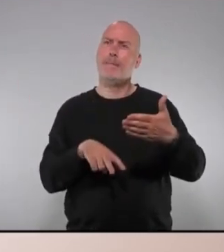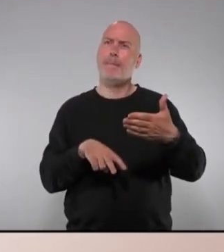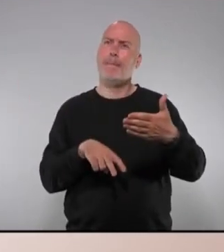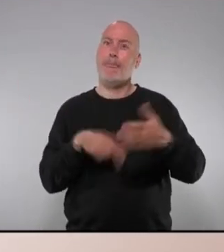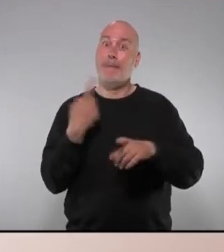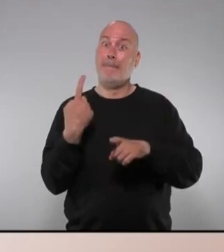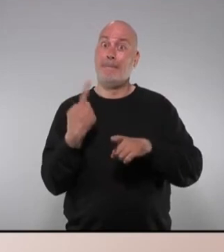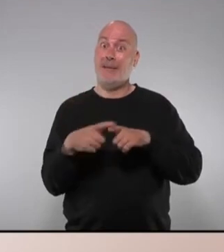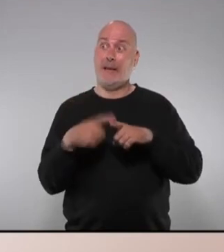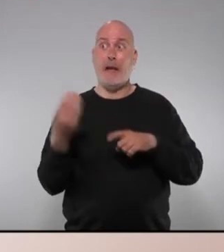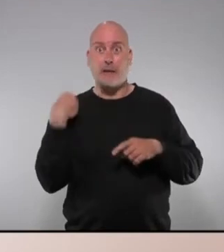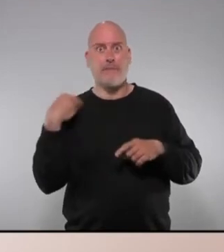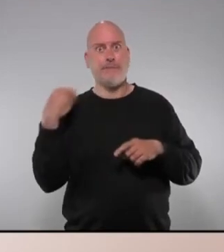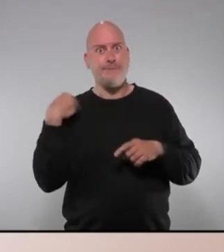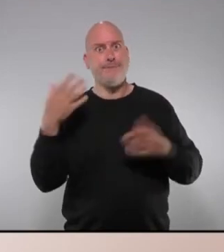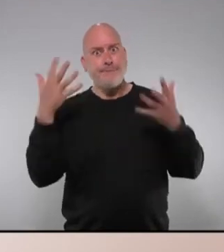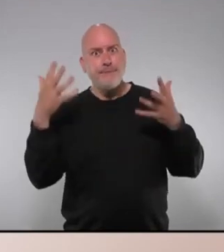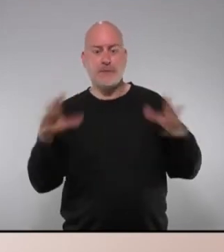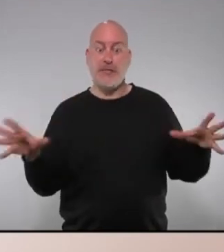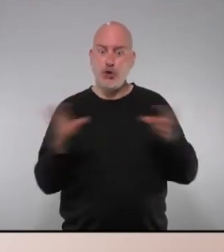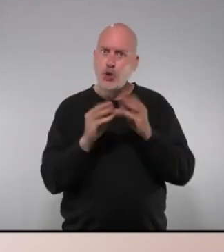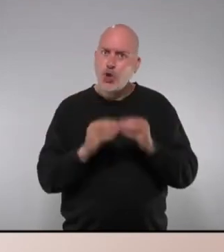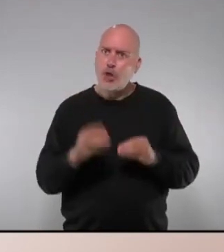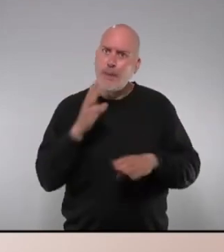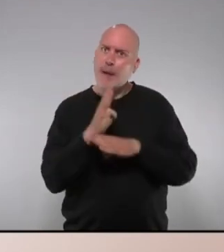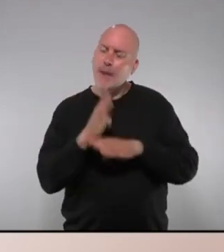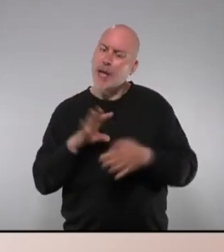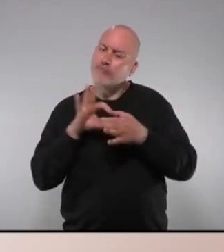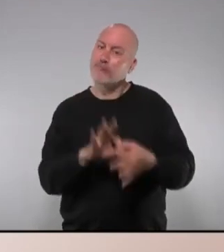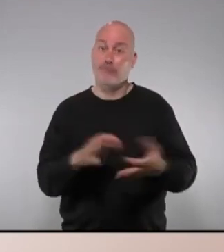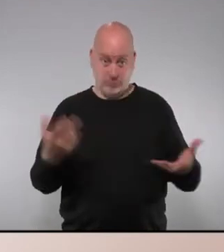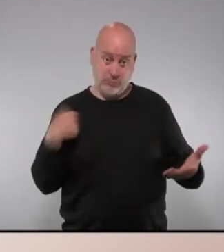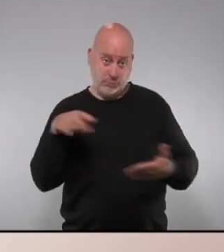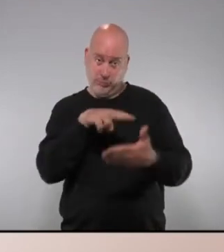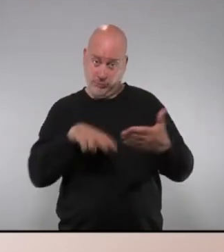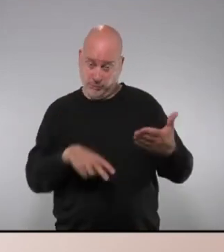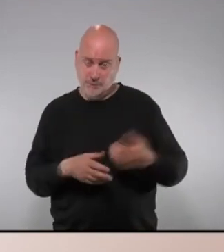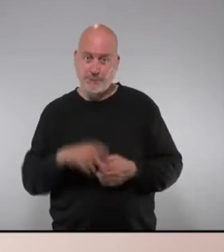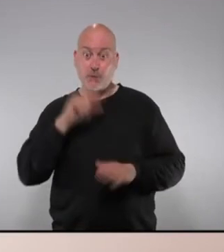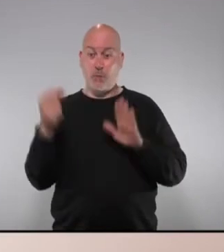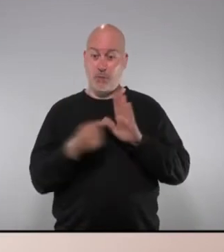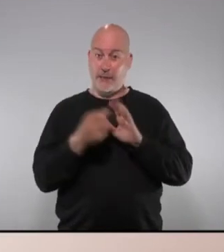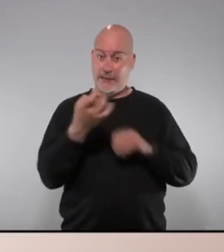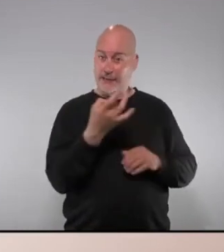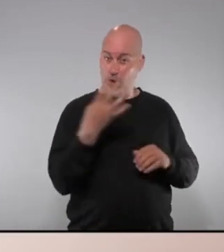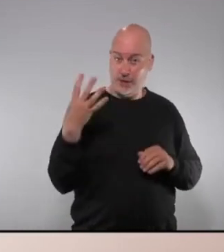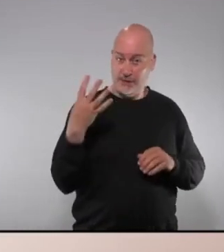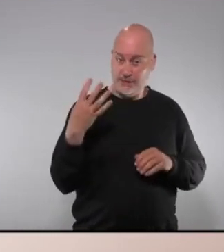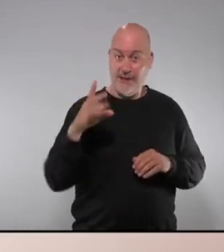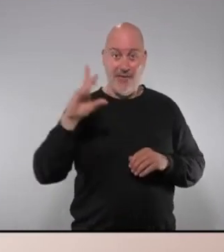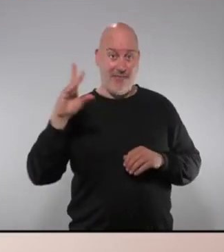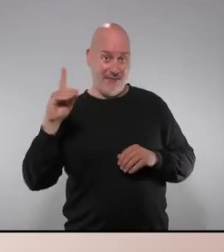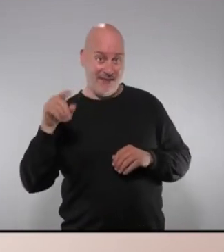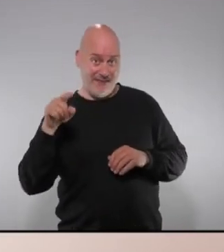sempre ens reclamen que s'ha d'eficar a les resolucions que s'aproven al Parlament doncs jo les llegeixo el punt número 14D